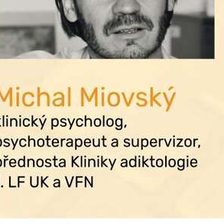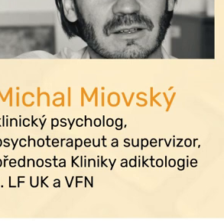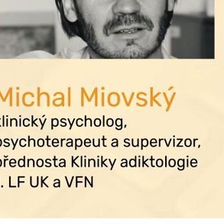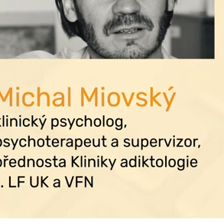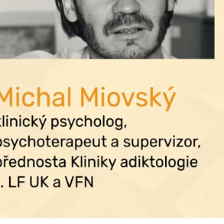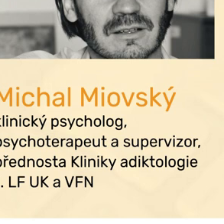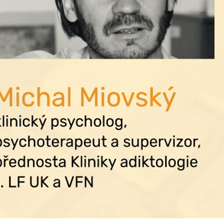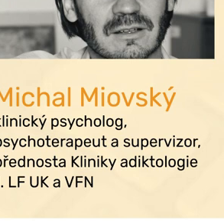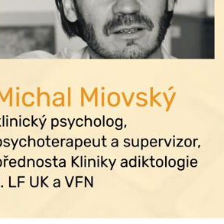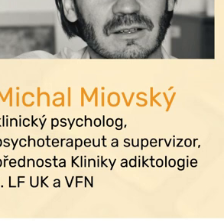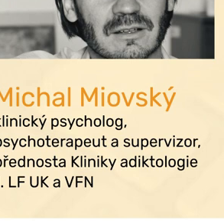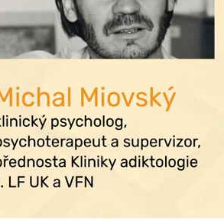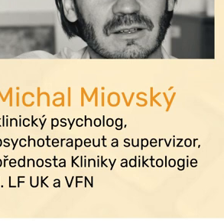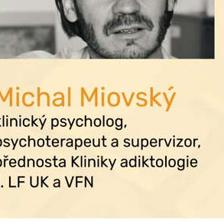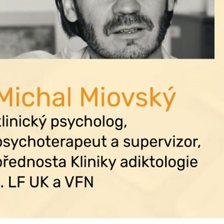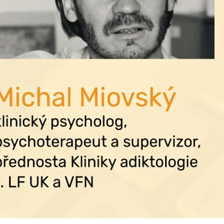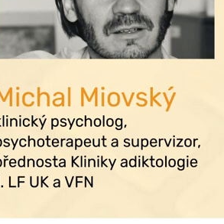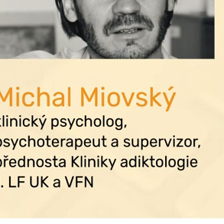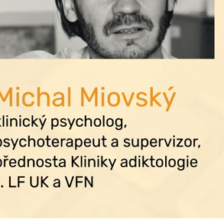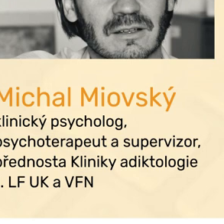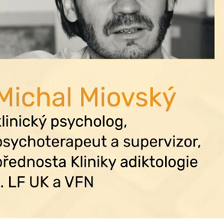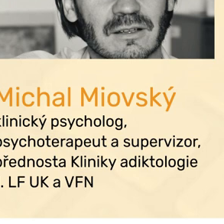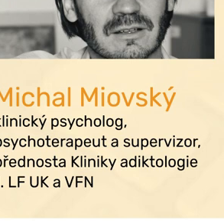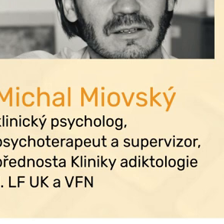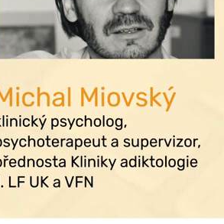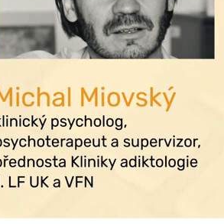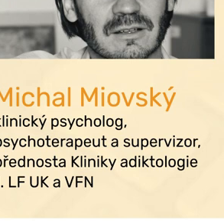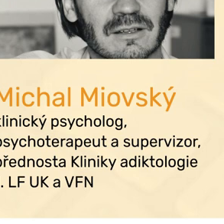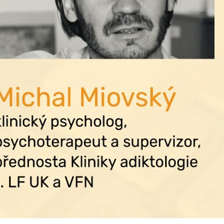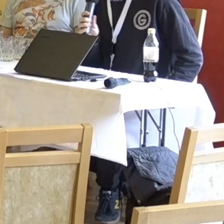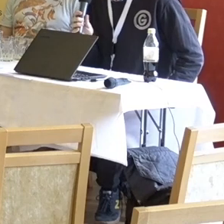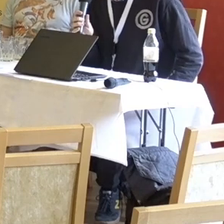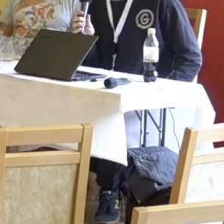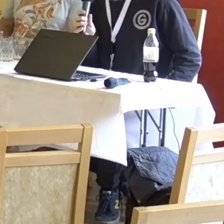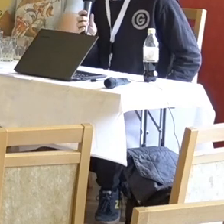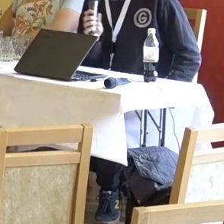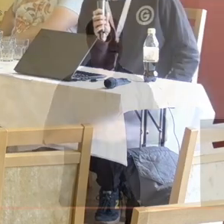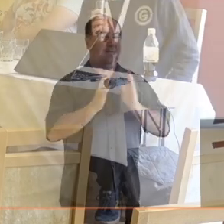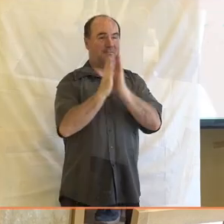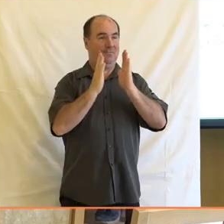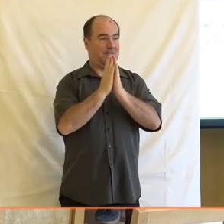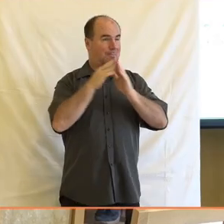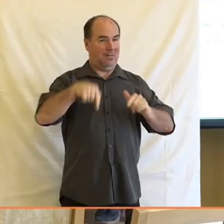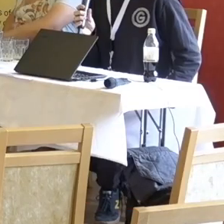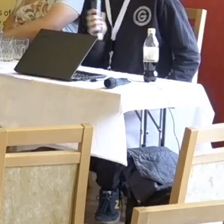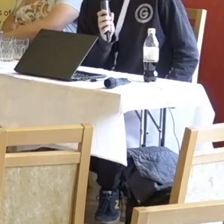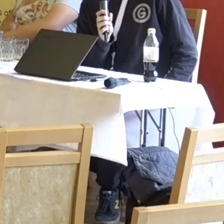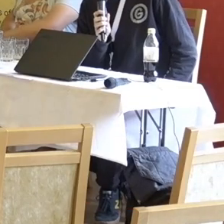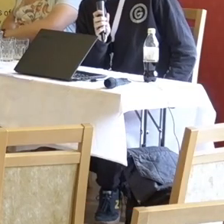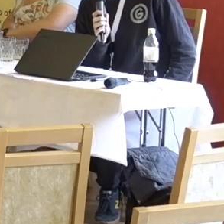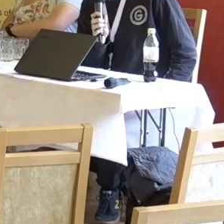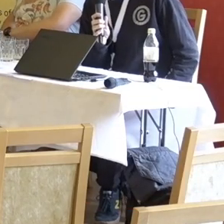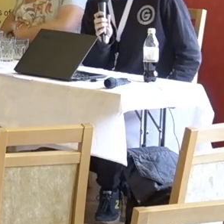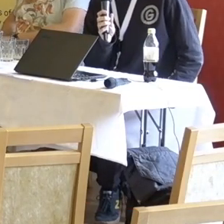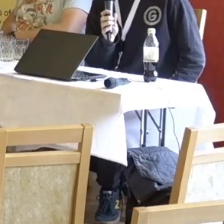Tak dobrý den, vítám vás všechny, kdo jste tady fyzicky přítomní v kapli ve Vorčilské 1, i ty,